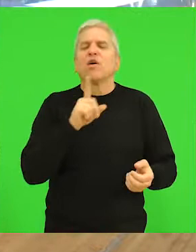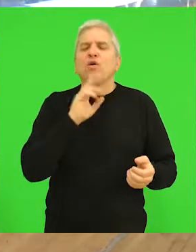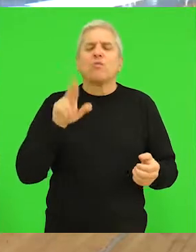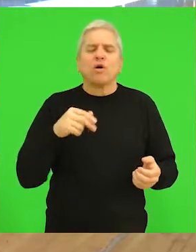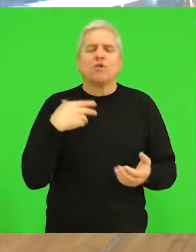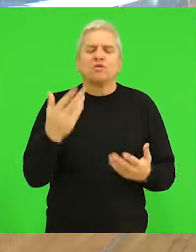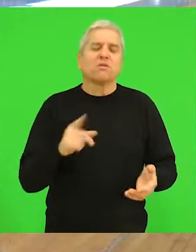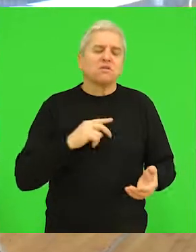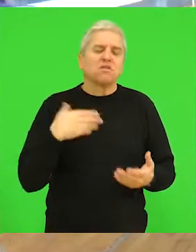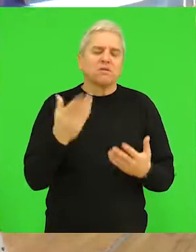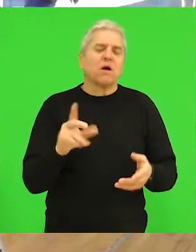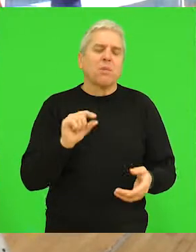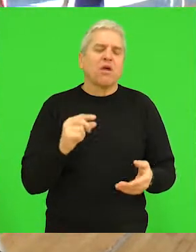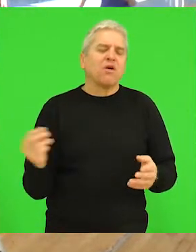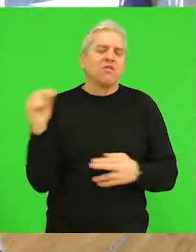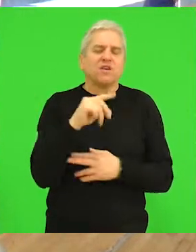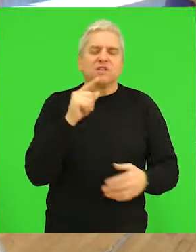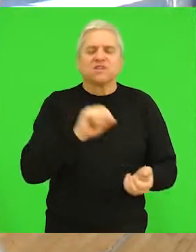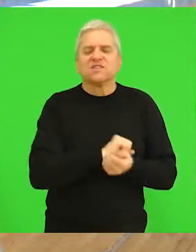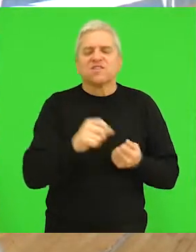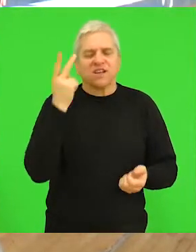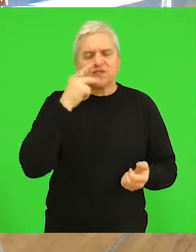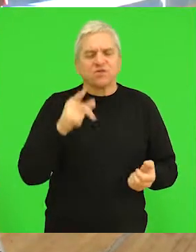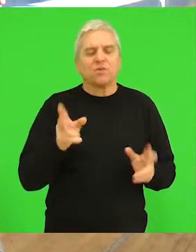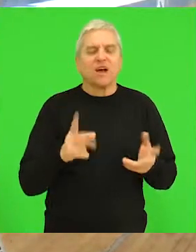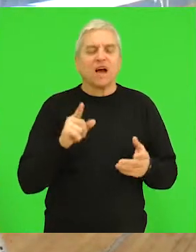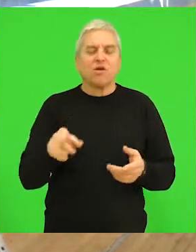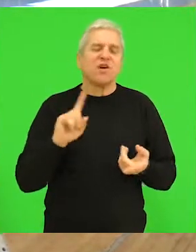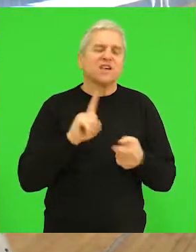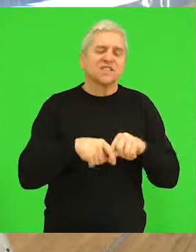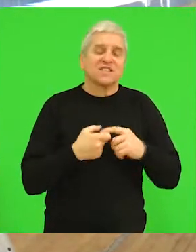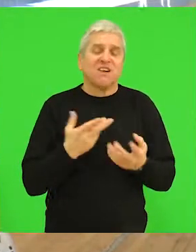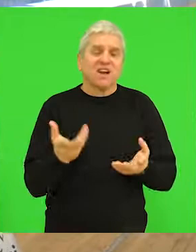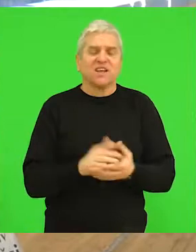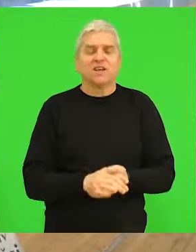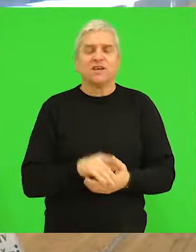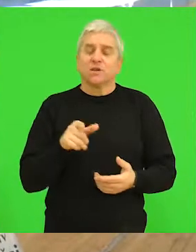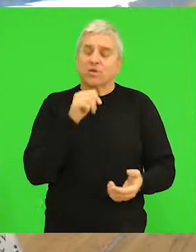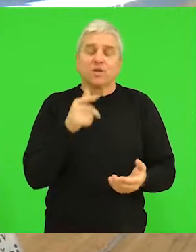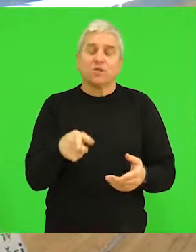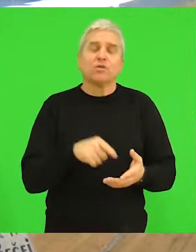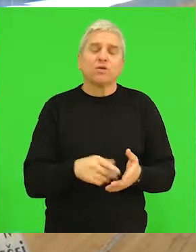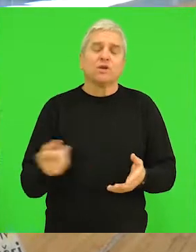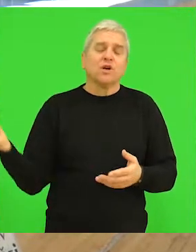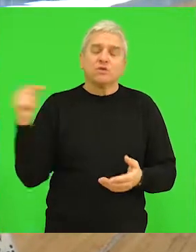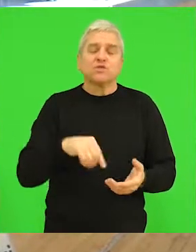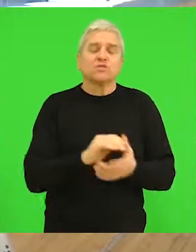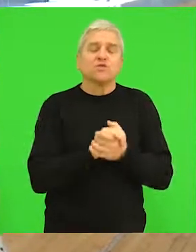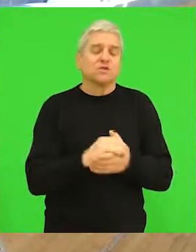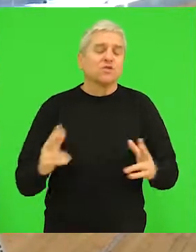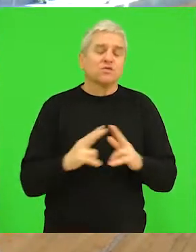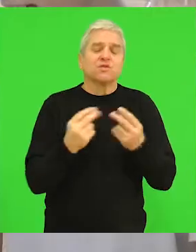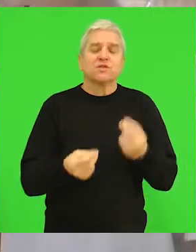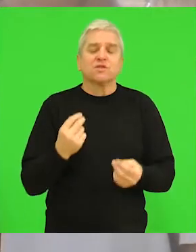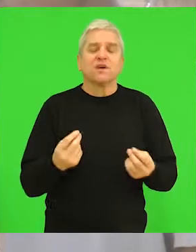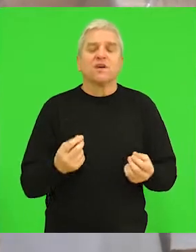koliko može i ja sam dao malo više zato što razumijem sve to kako su ove stvari i to je to. Došli smo ovdje malo da se družimo